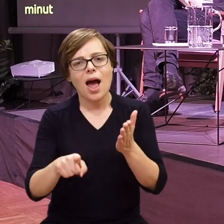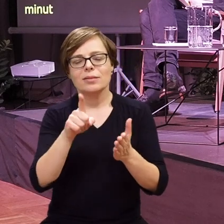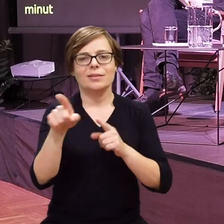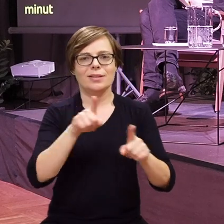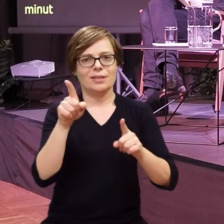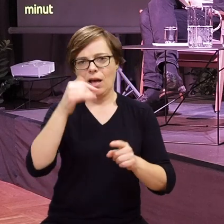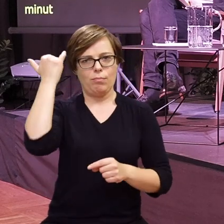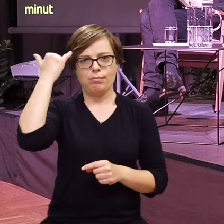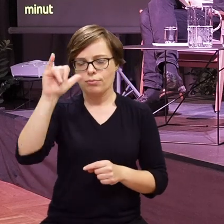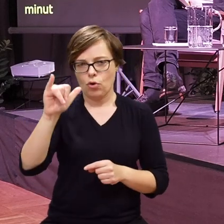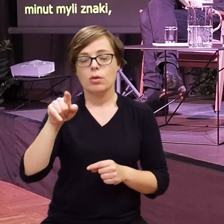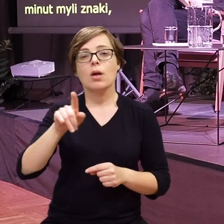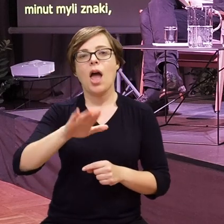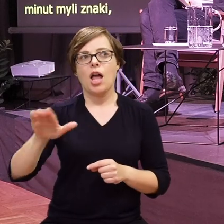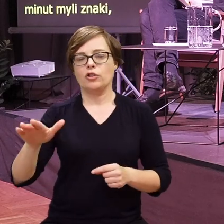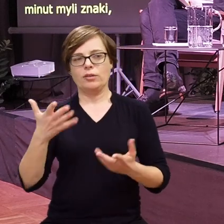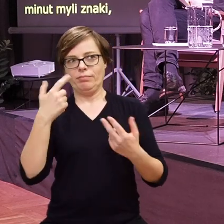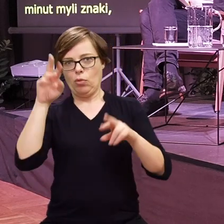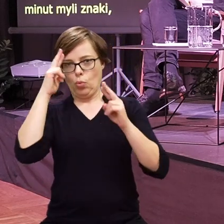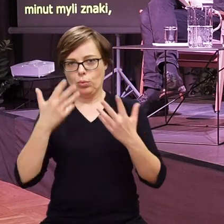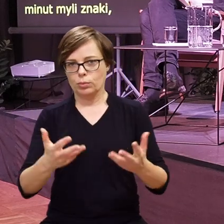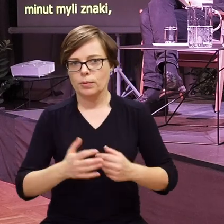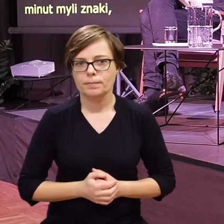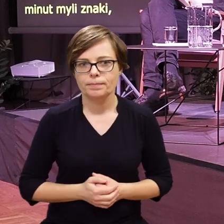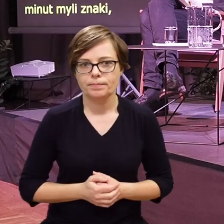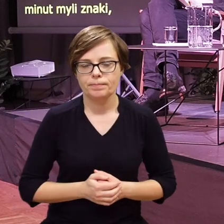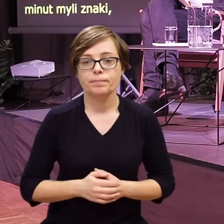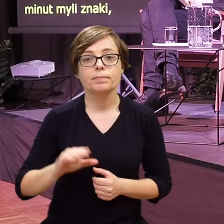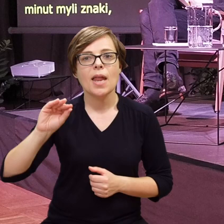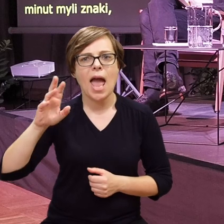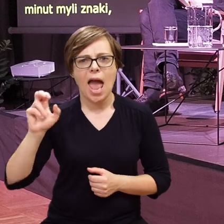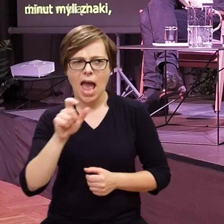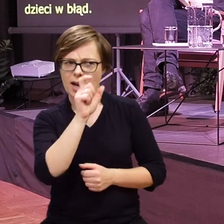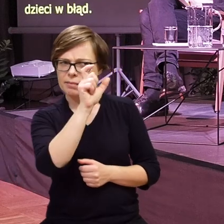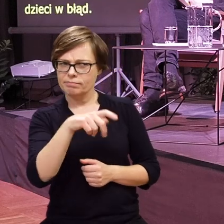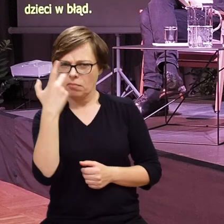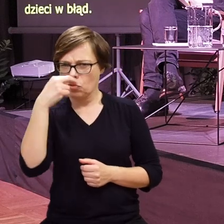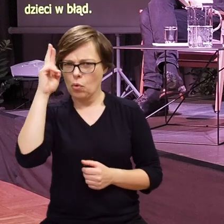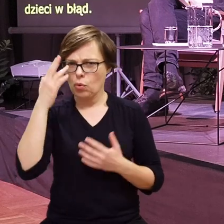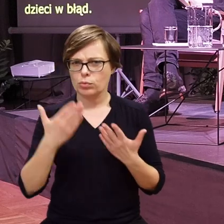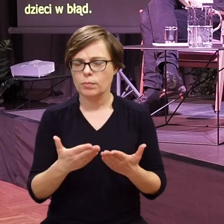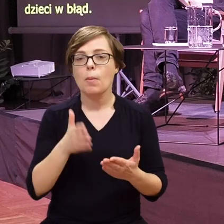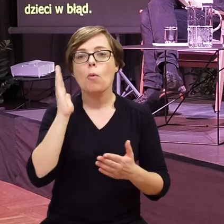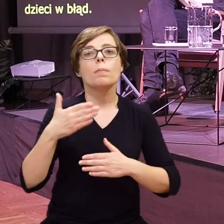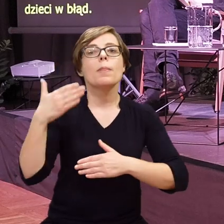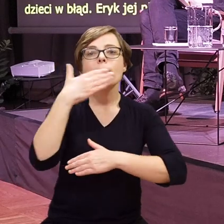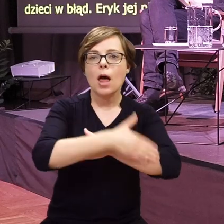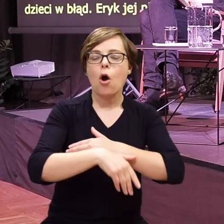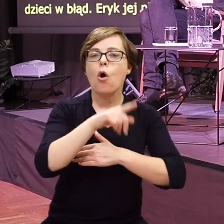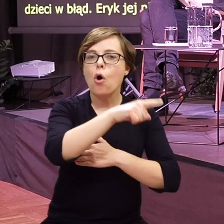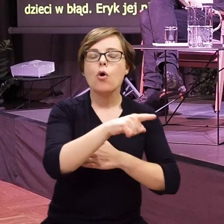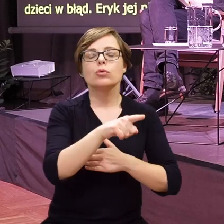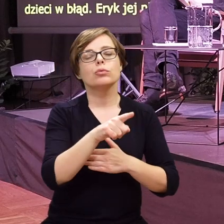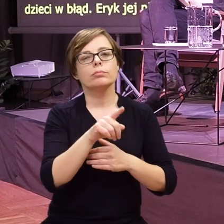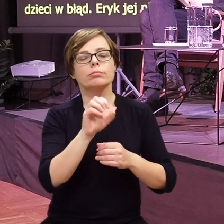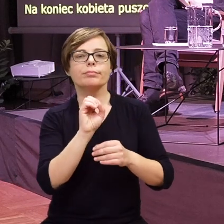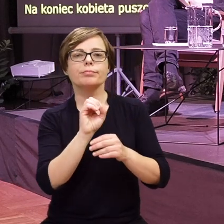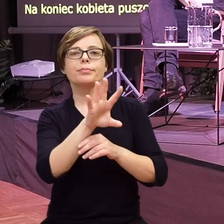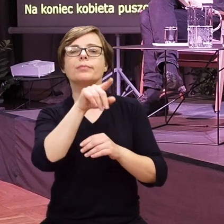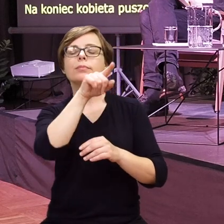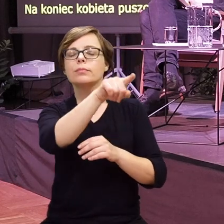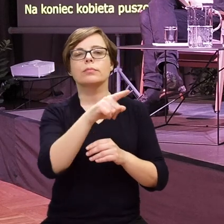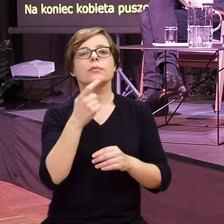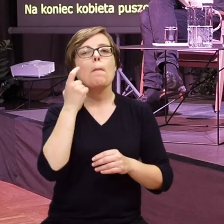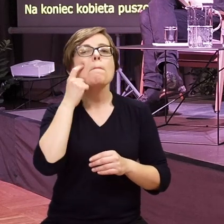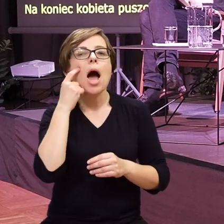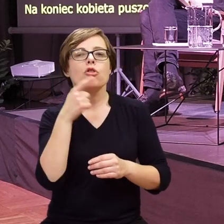paru minut myli znaki, wprowadzając dzieci w błąd. Eryk jej nie rozumie. Na koniec kobieta puszcza teledysk Madonny do